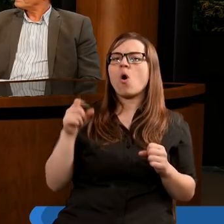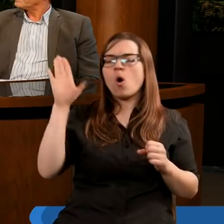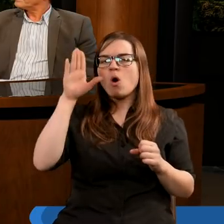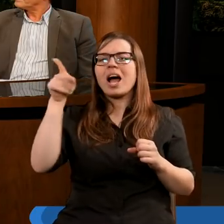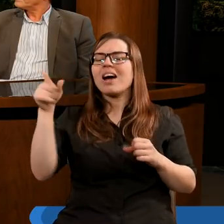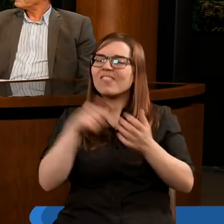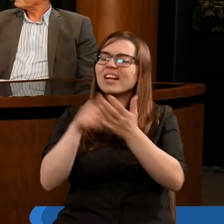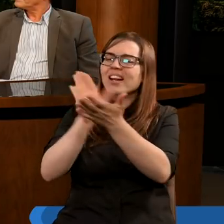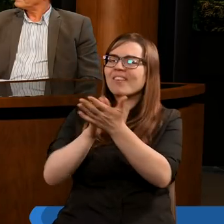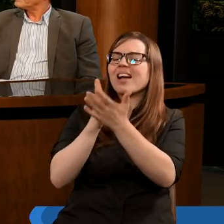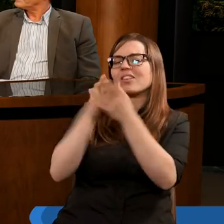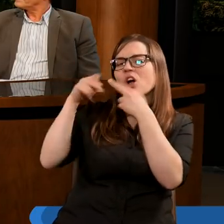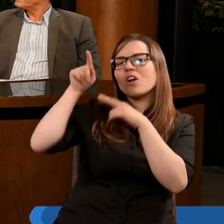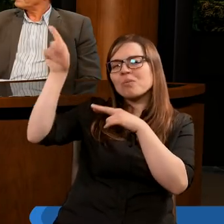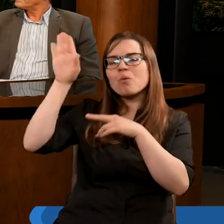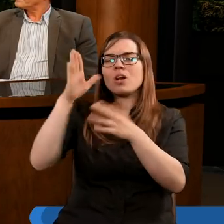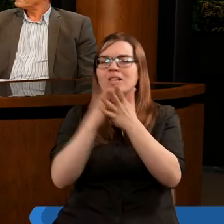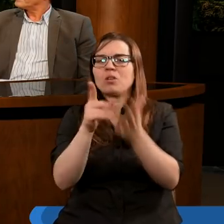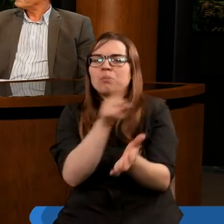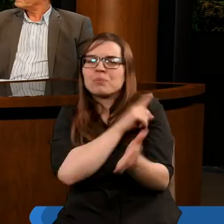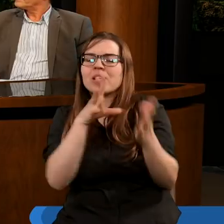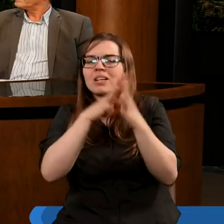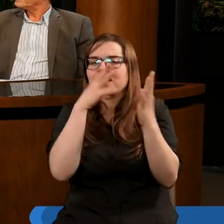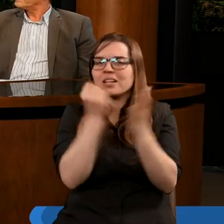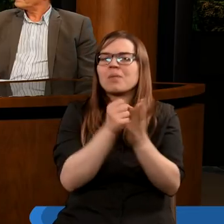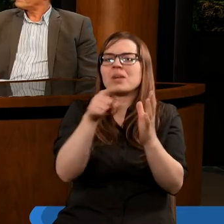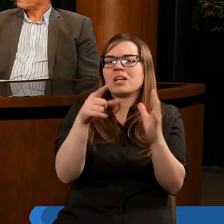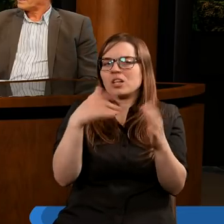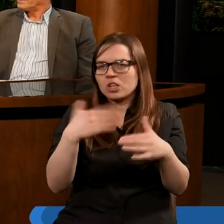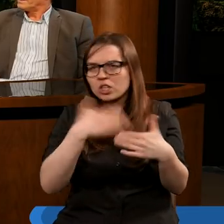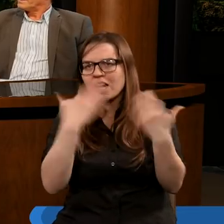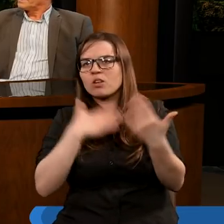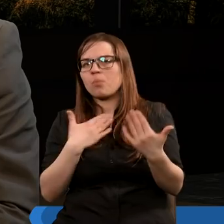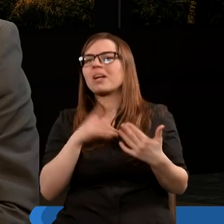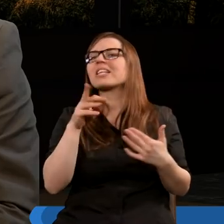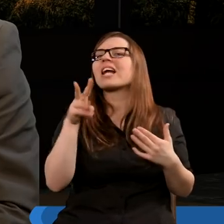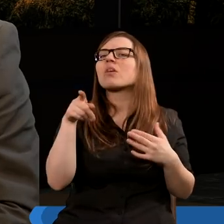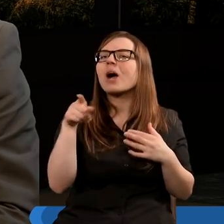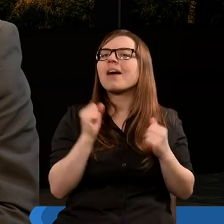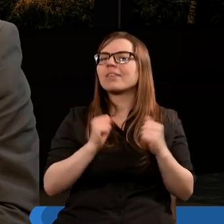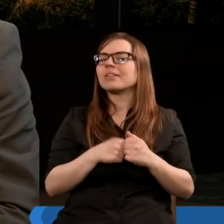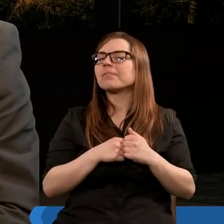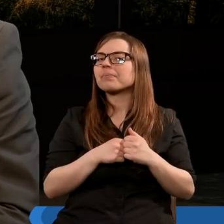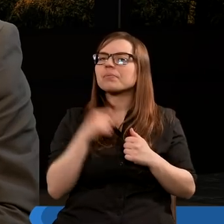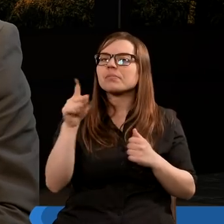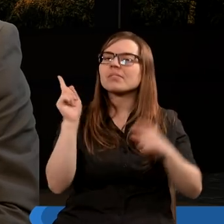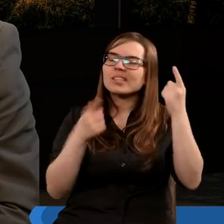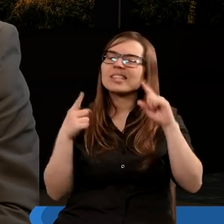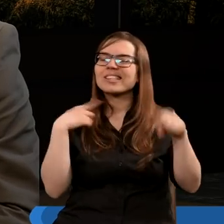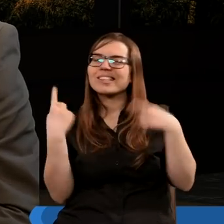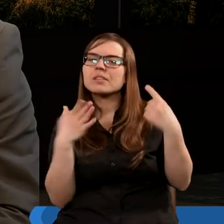oddajcie mi chwałę właśnie poprzez zachowywanie tego dnia. Z dziś miałeś myśl, bardzo proszę. Przyszła mi na myśl